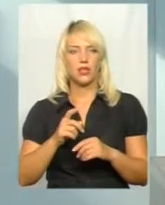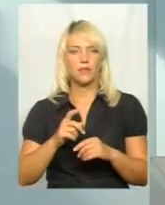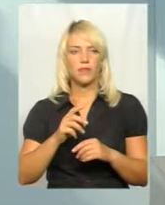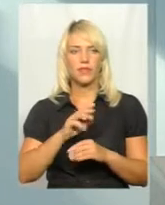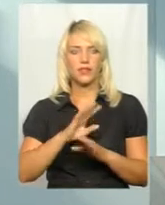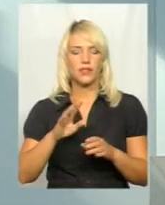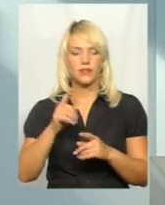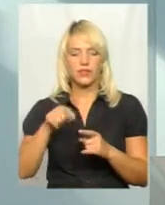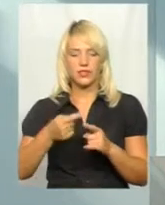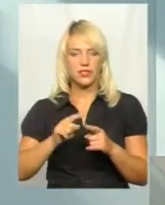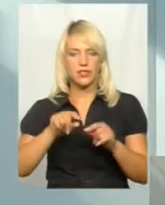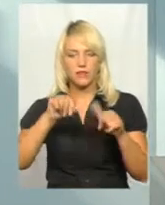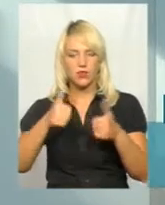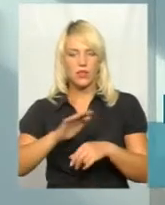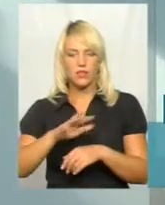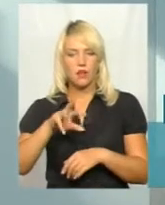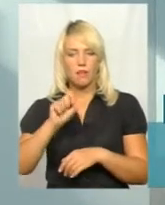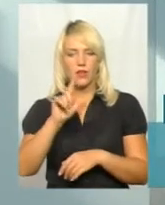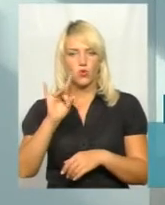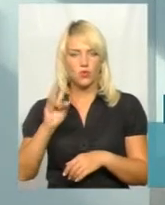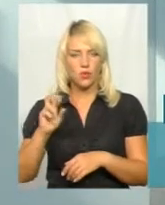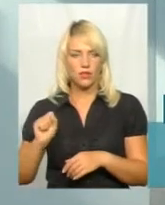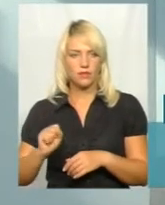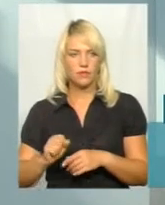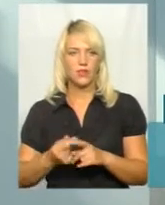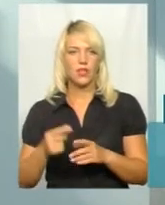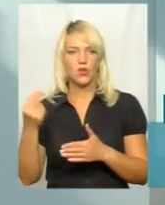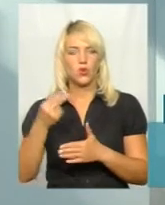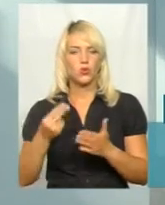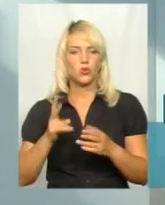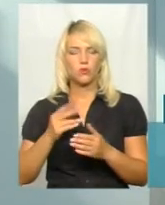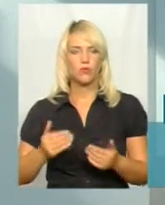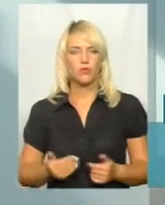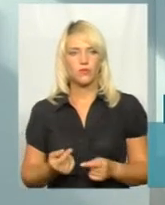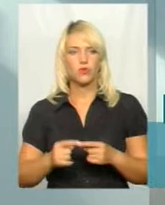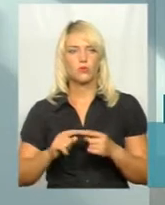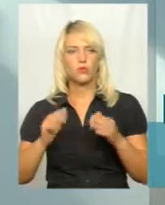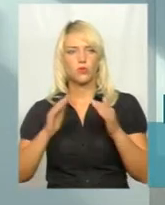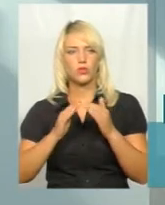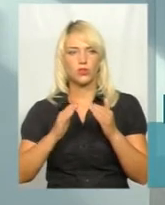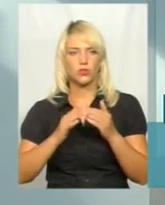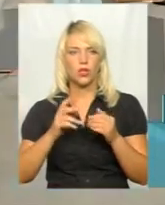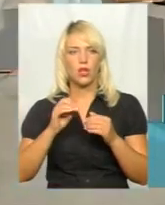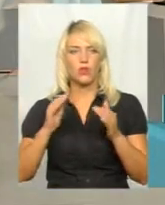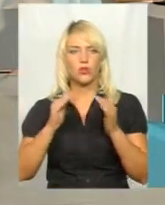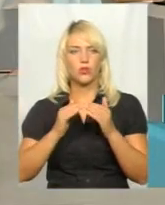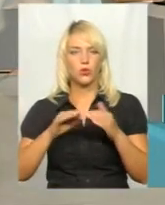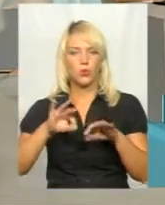Мазуром, а спілкою цих художників-мітців, що проживали в цьому будинку-мітців.